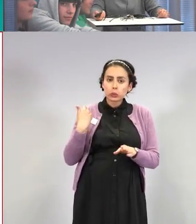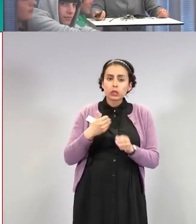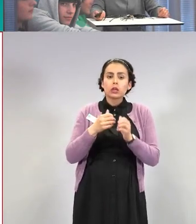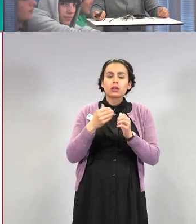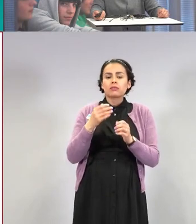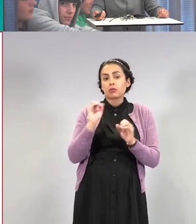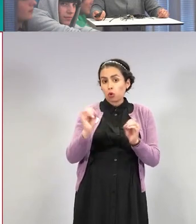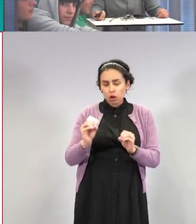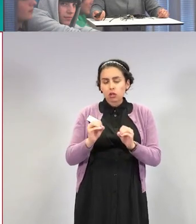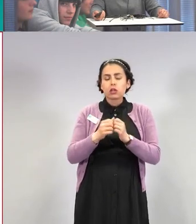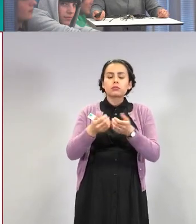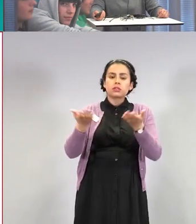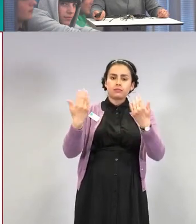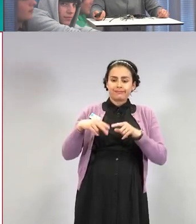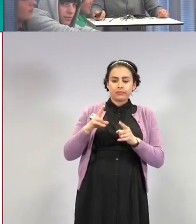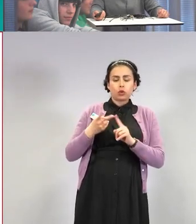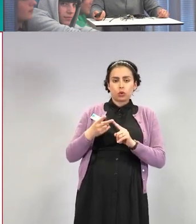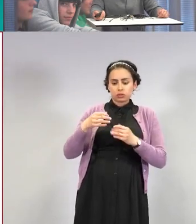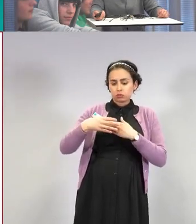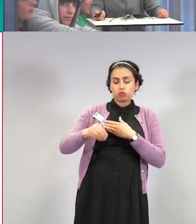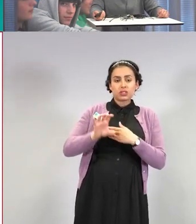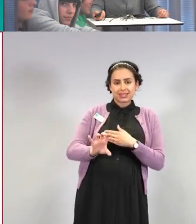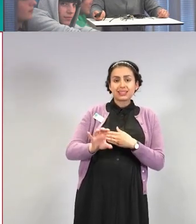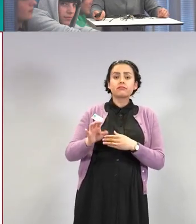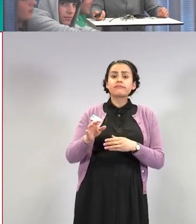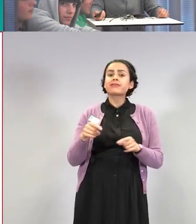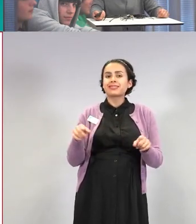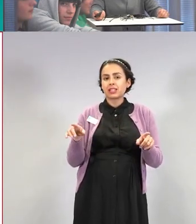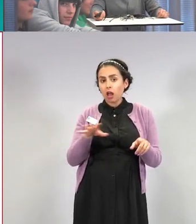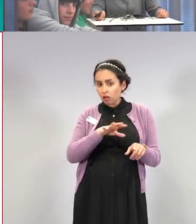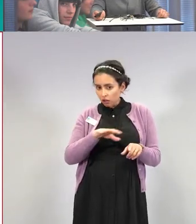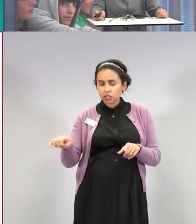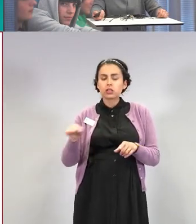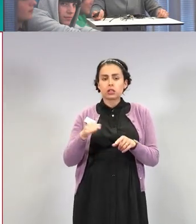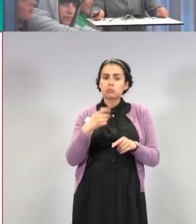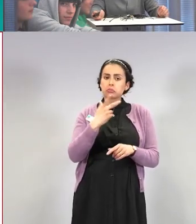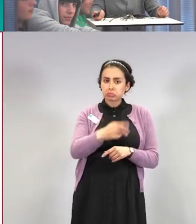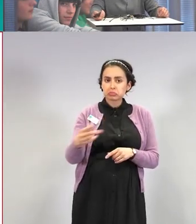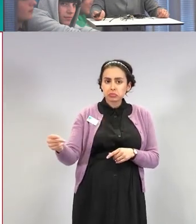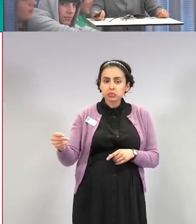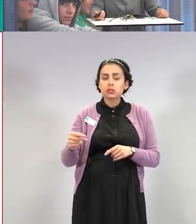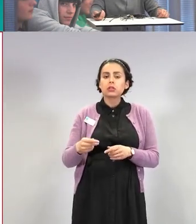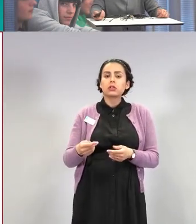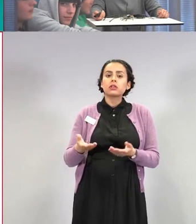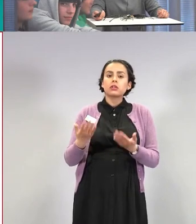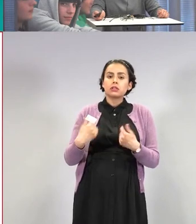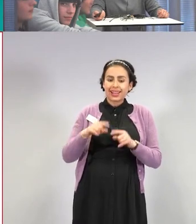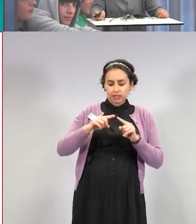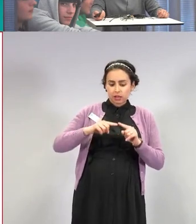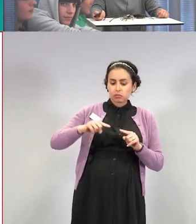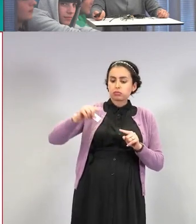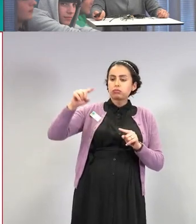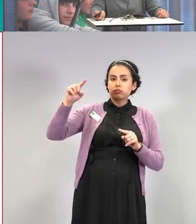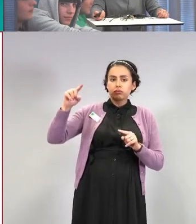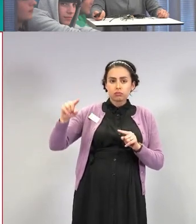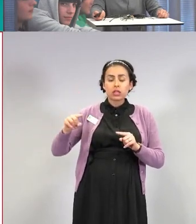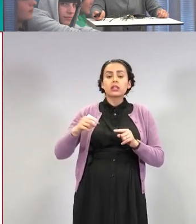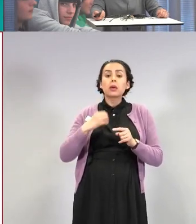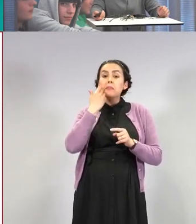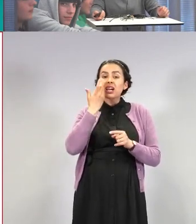käytännössä kaikille. Sitten tämä käyrä aina nousee sitä mukaan, kun tämä kattavuus saavutetaan.